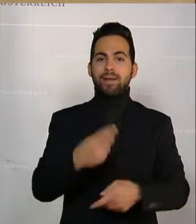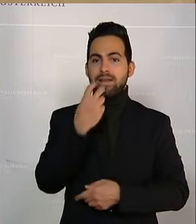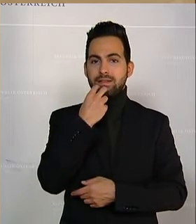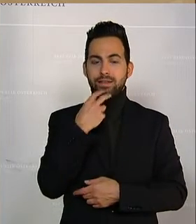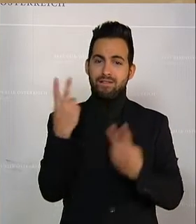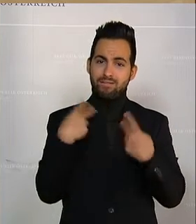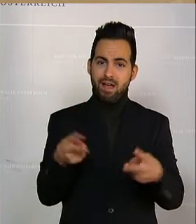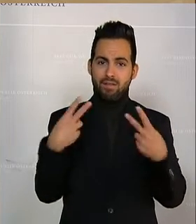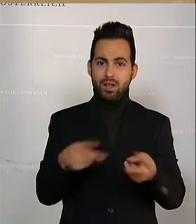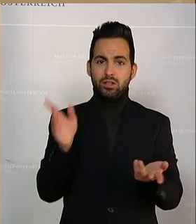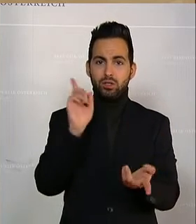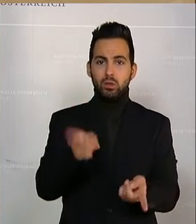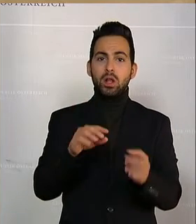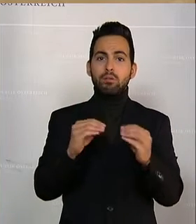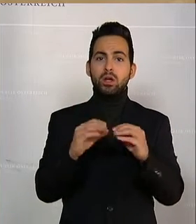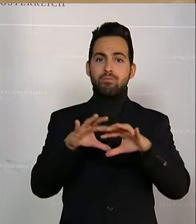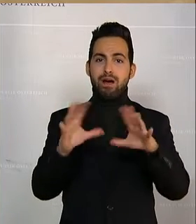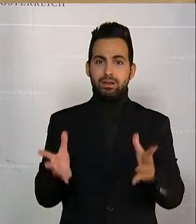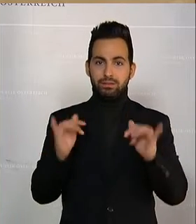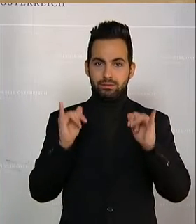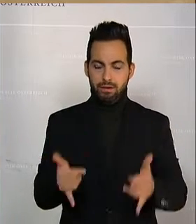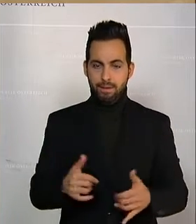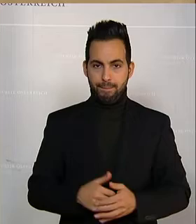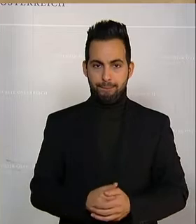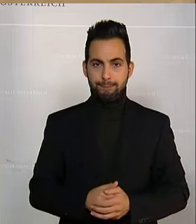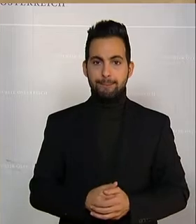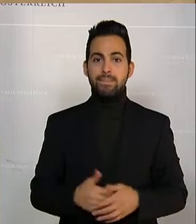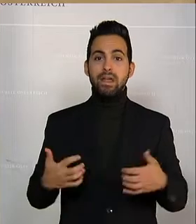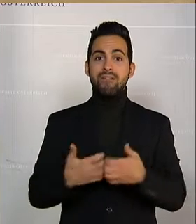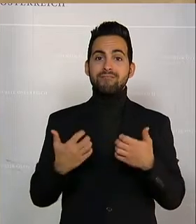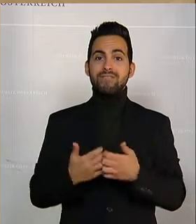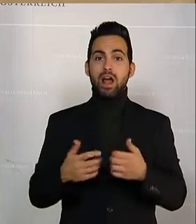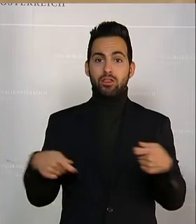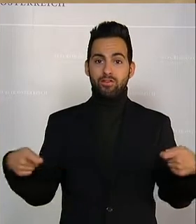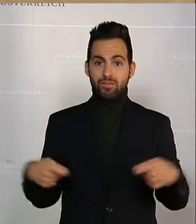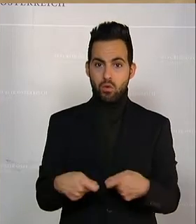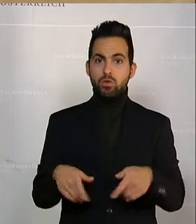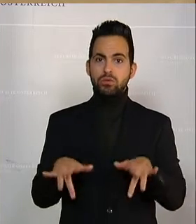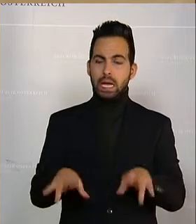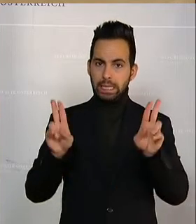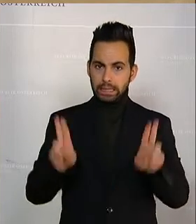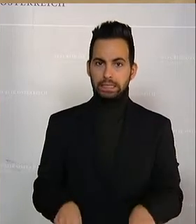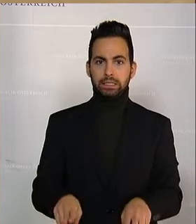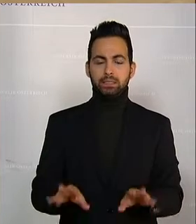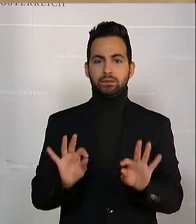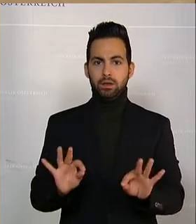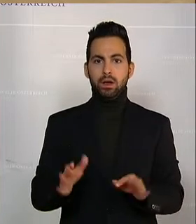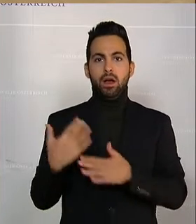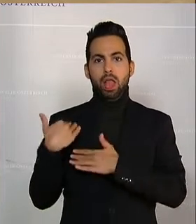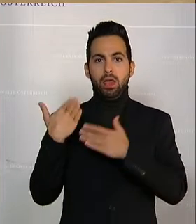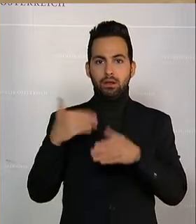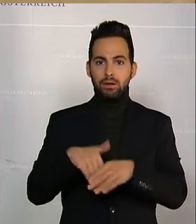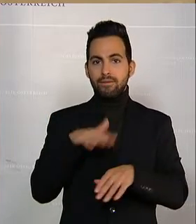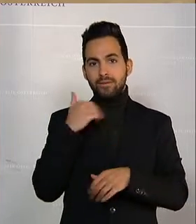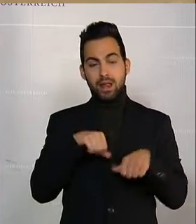auch weitergibt aus der Biomasse. Und der Waldfonds war eine wichtige Abfederung. Dafür herzlichen